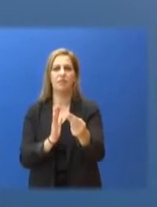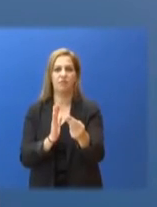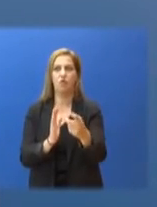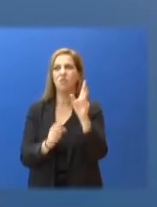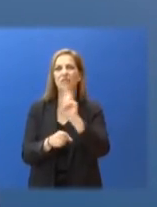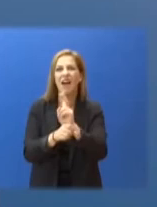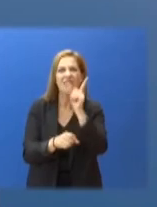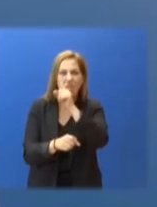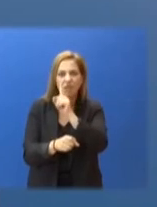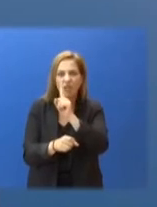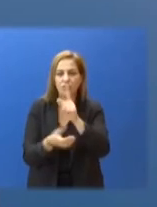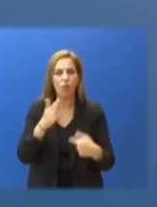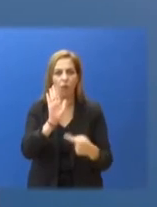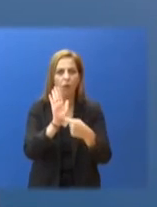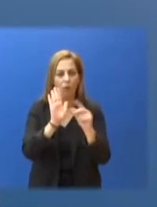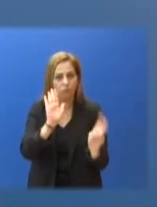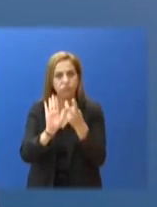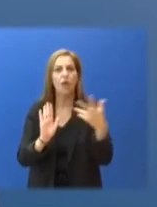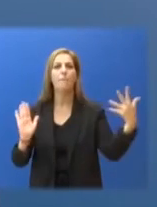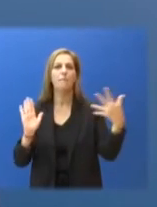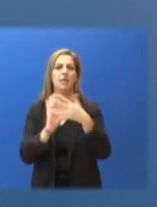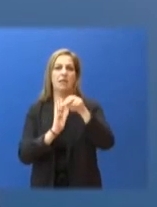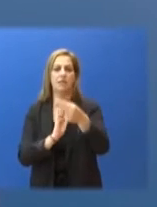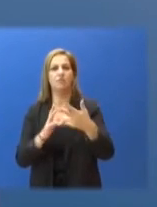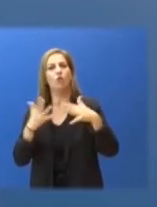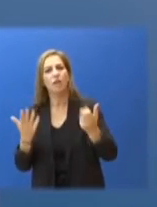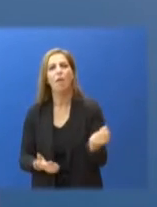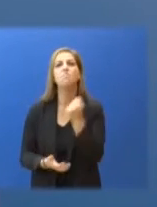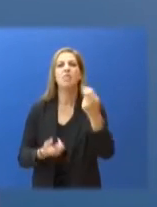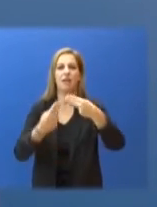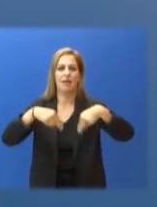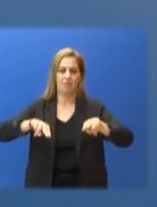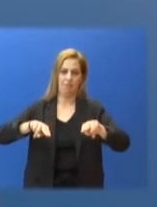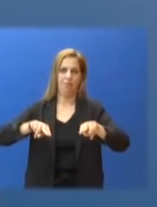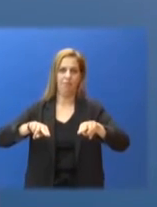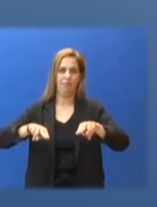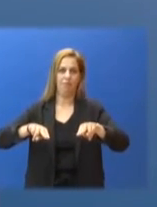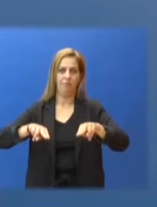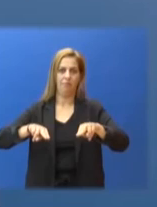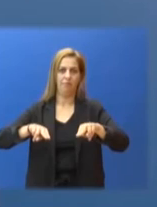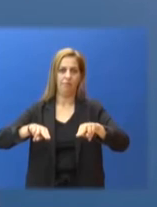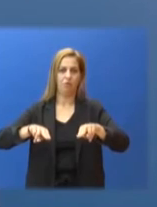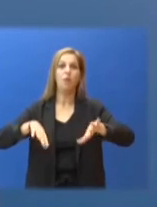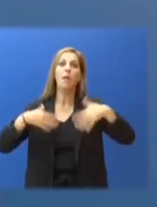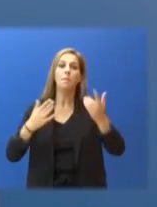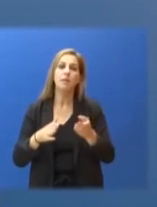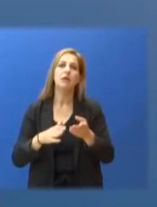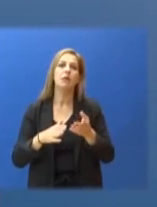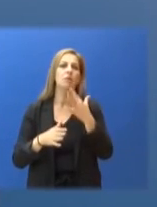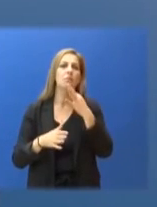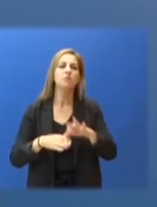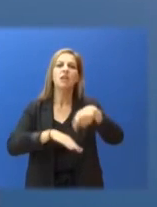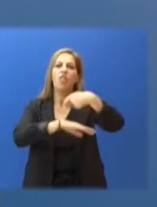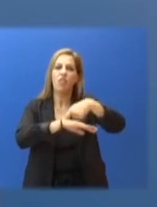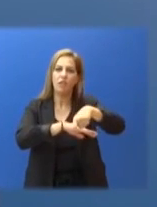Προβλέπονται συγκεκριμένες πειθαρχικές διαδικασίες και από την ώρα που το θέμα παραπέμπεται και στη δικαιοσύνη, προβλέπονται και